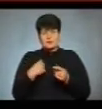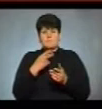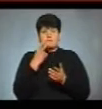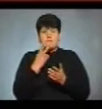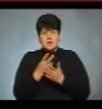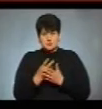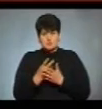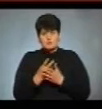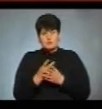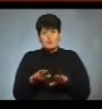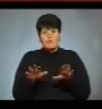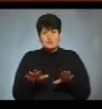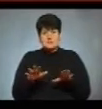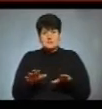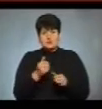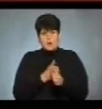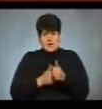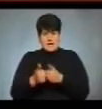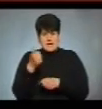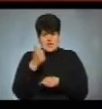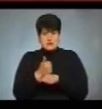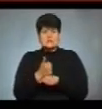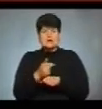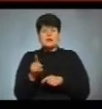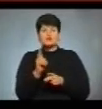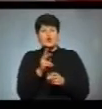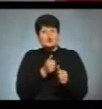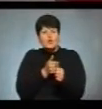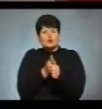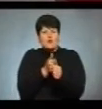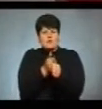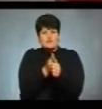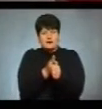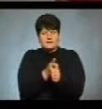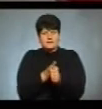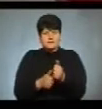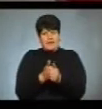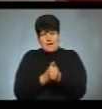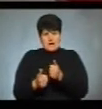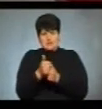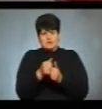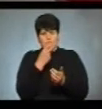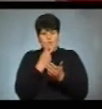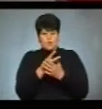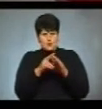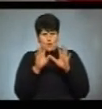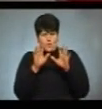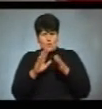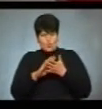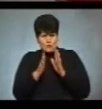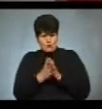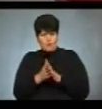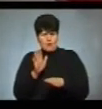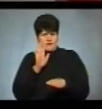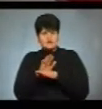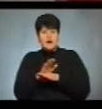позицію лідера і того, що нас доганяє. Лідер диктує наразі умови, відповідно, інша